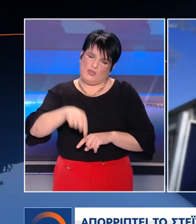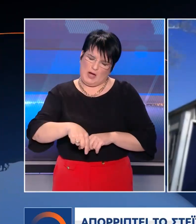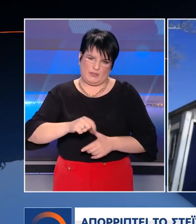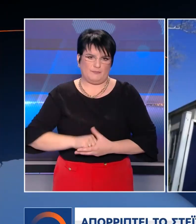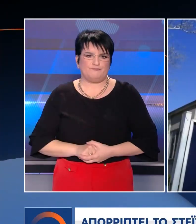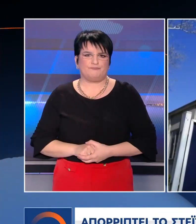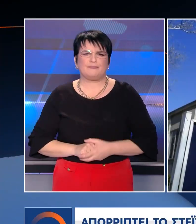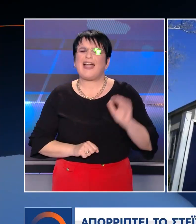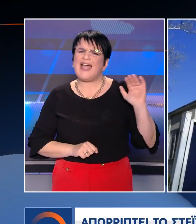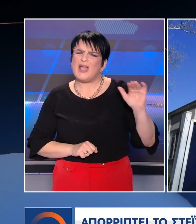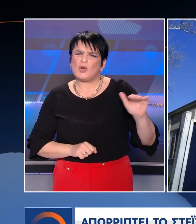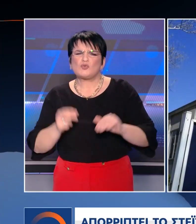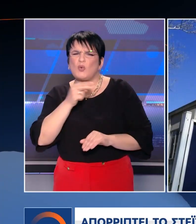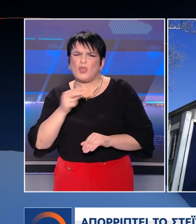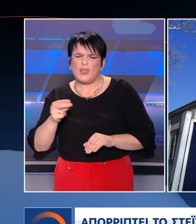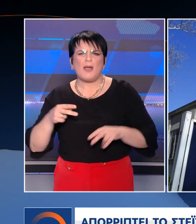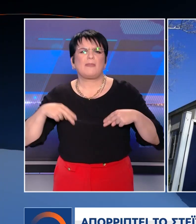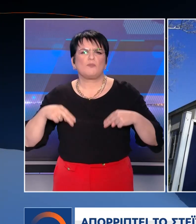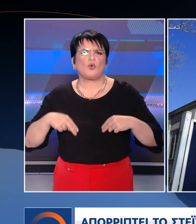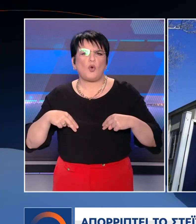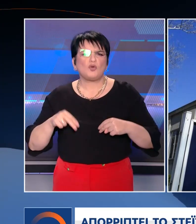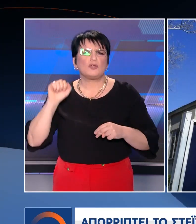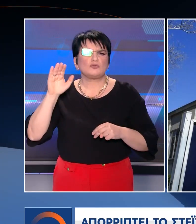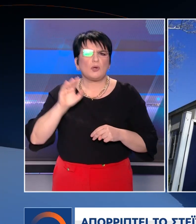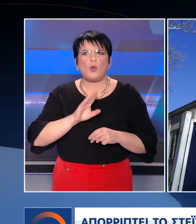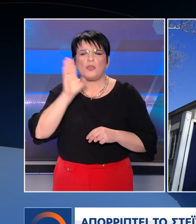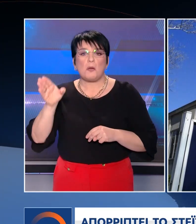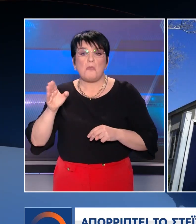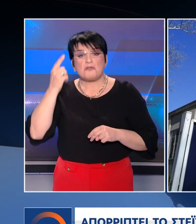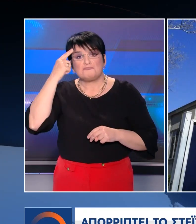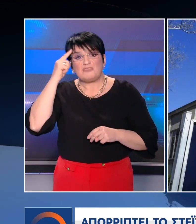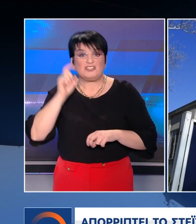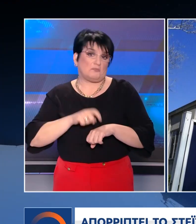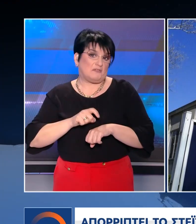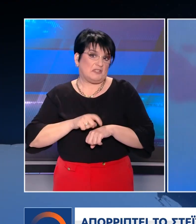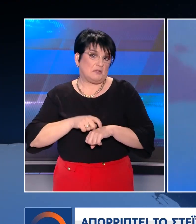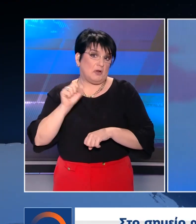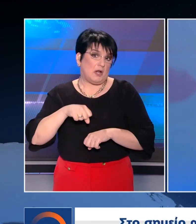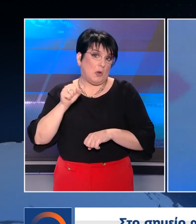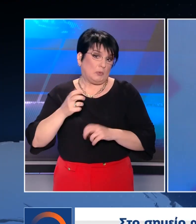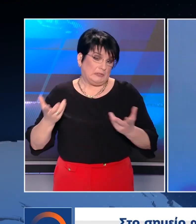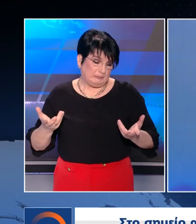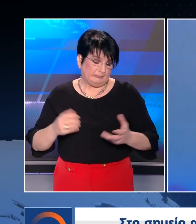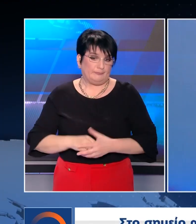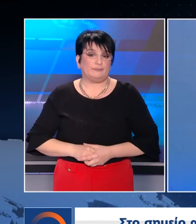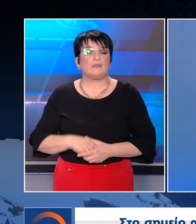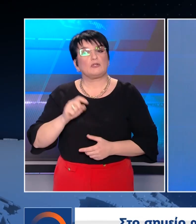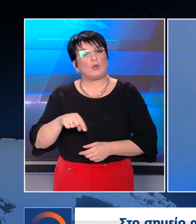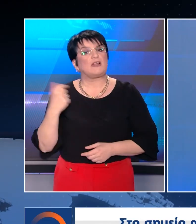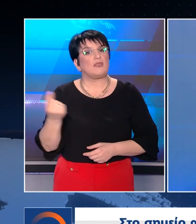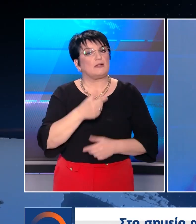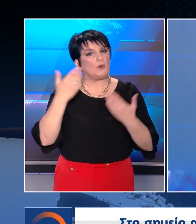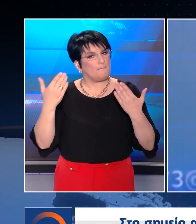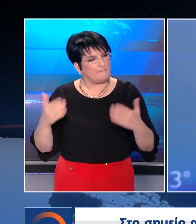Όσον αφορά την ερώτησή σας σχετικά με το ταξίδι του Υπουργού, δεν έχουμε να επιβεβαιώσουμε κάποιο ταξίδι αυτή τη στιγμή. Και στο σημείο αυτό το